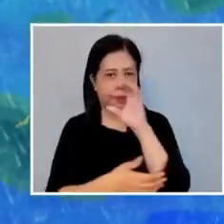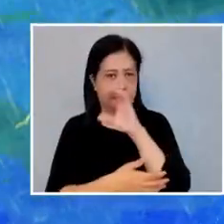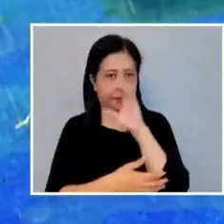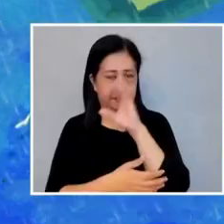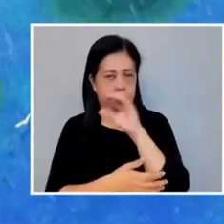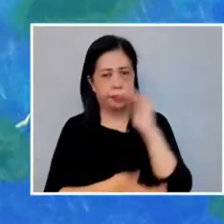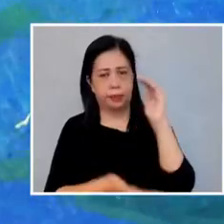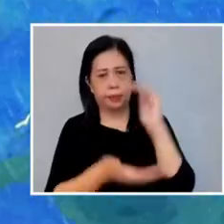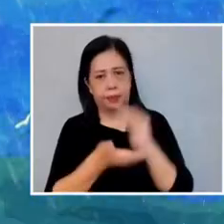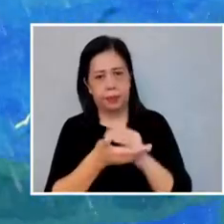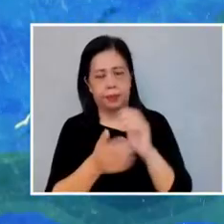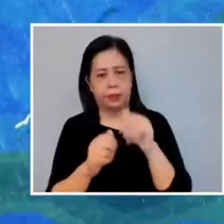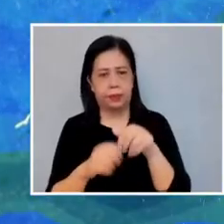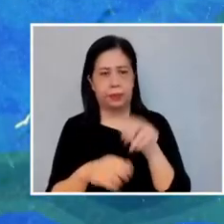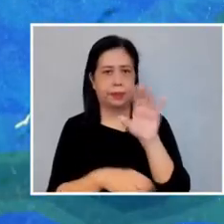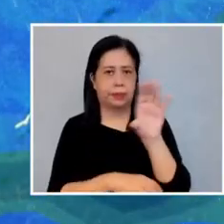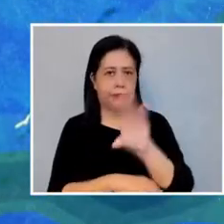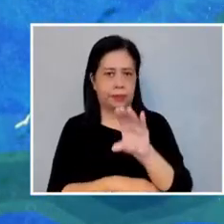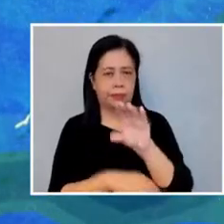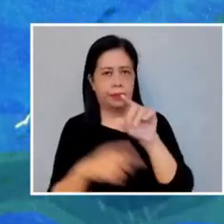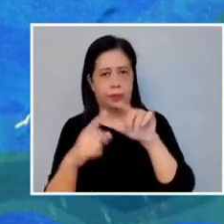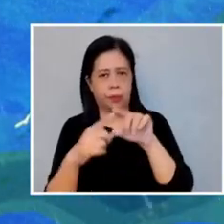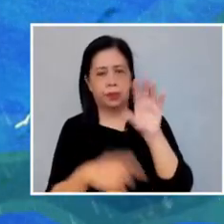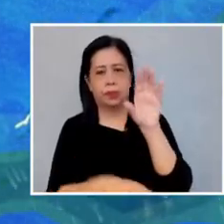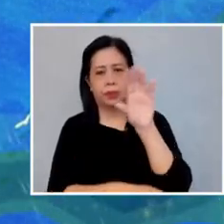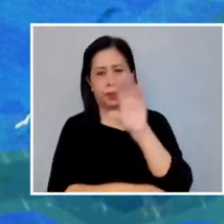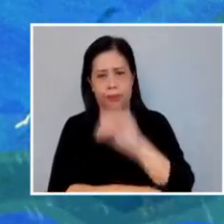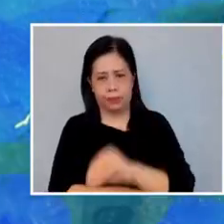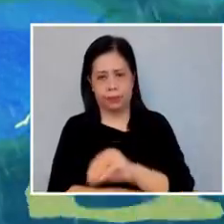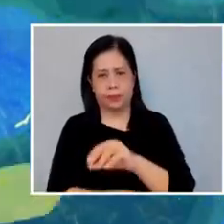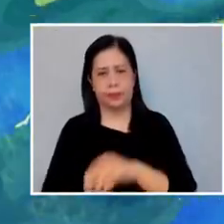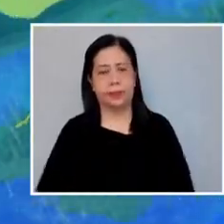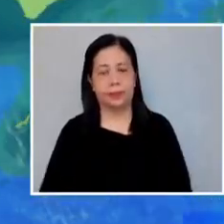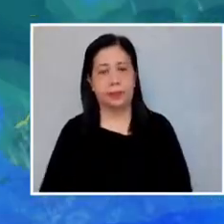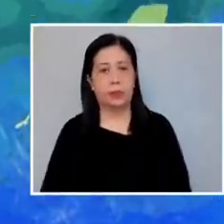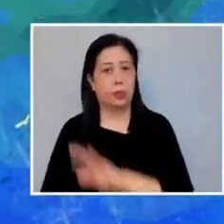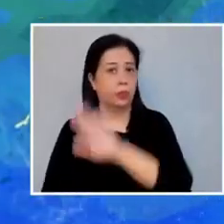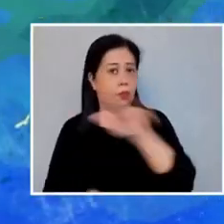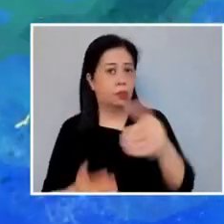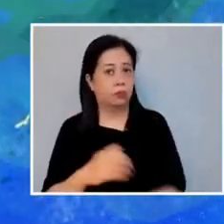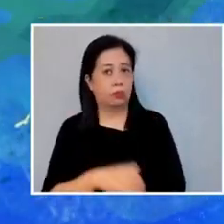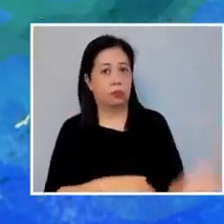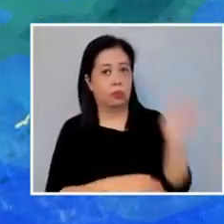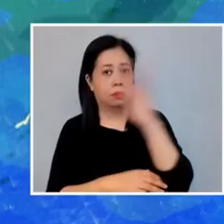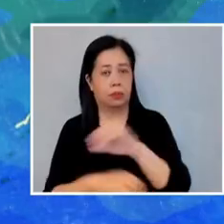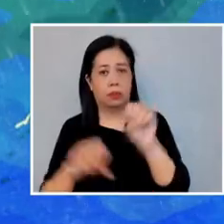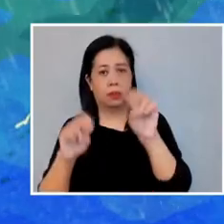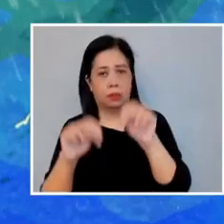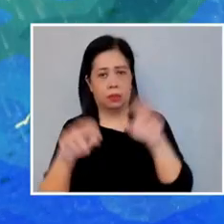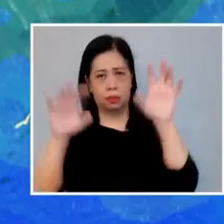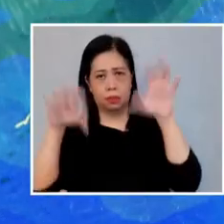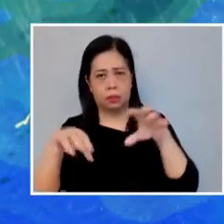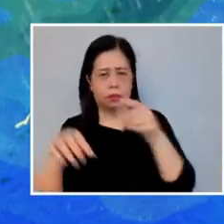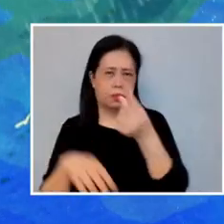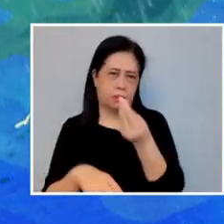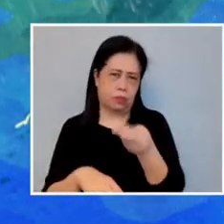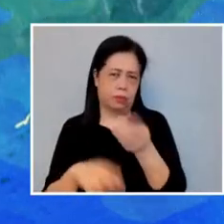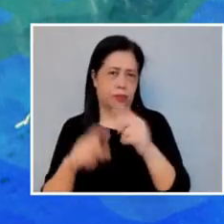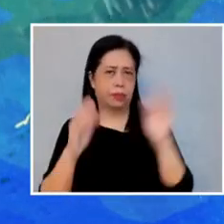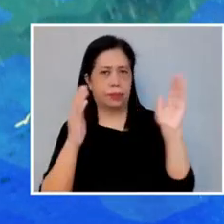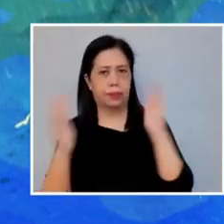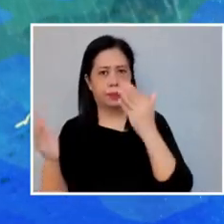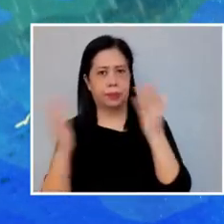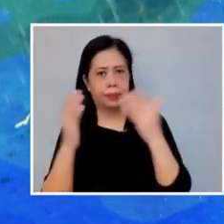mapabawasan ng ulan pagsapit ng hapon hanggang pagsapit ng gabi. Buong araw rin maulan sa linggo pero mas kaunti na lang ito kumpara